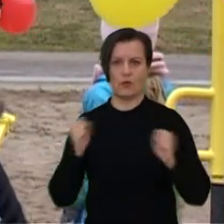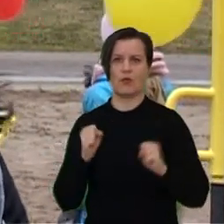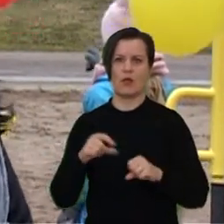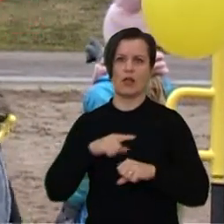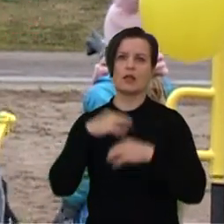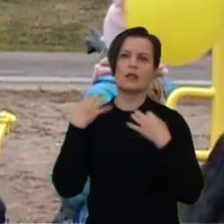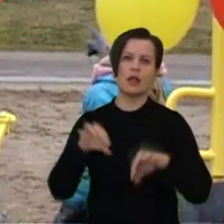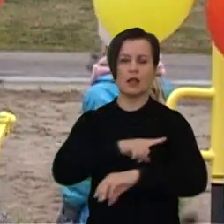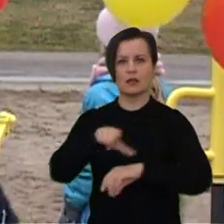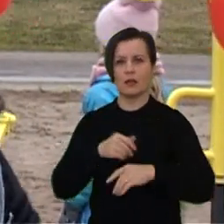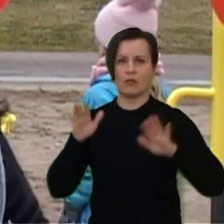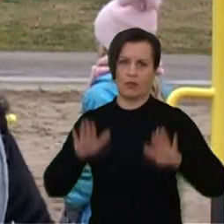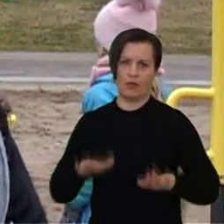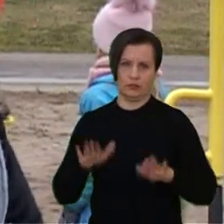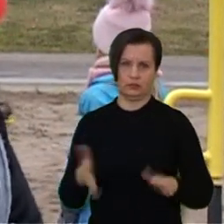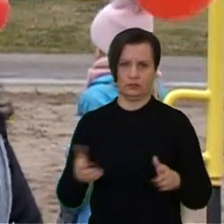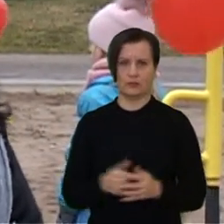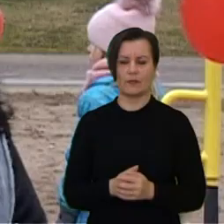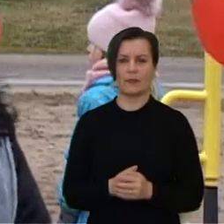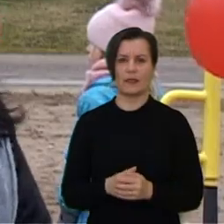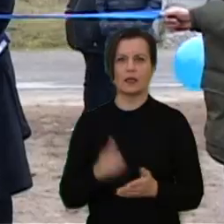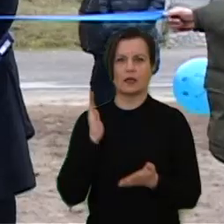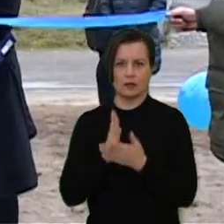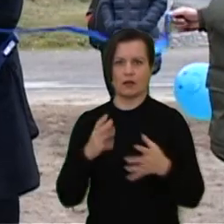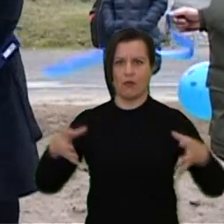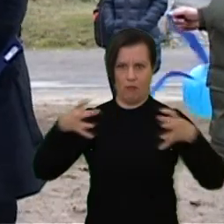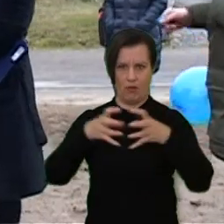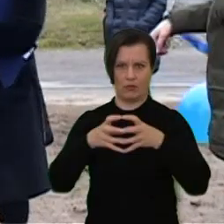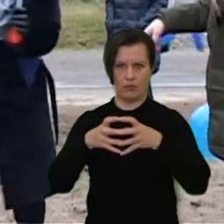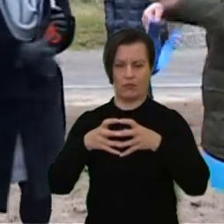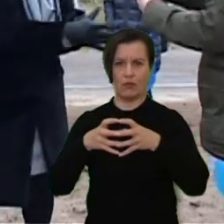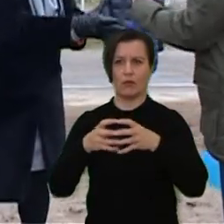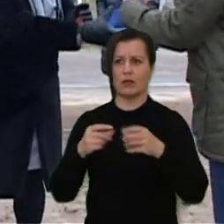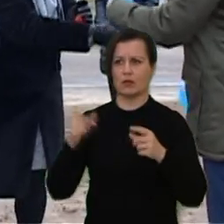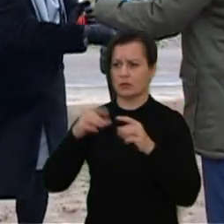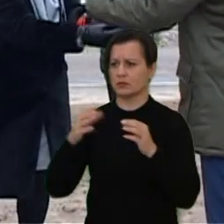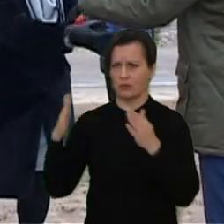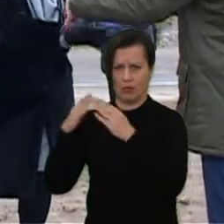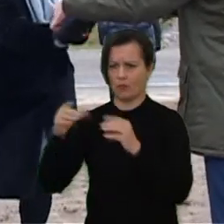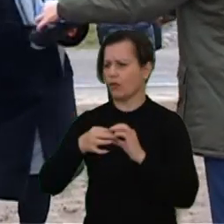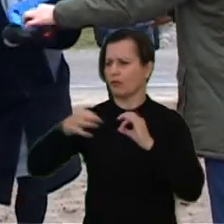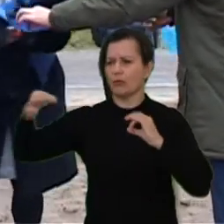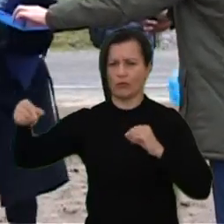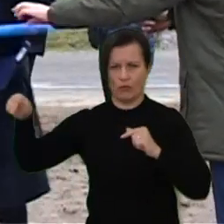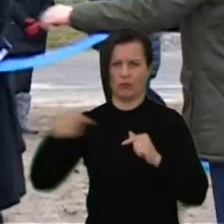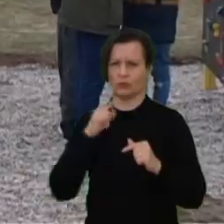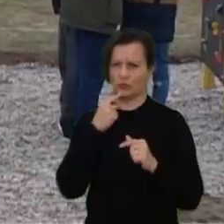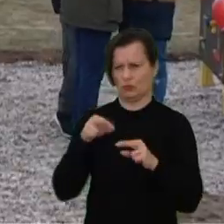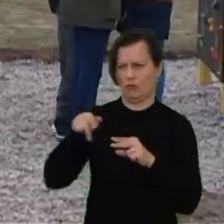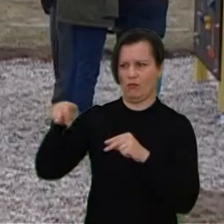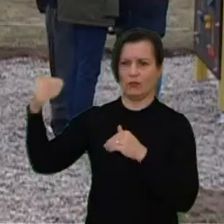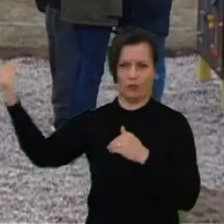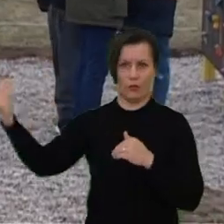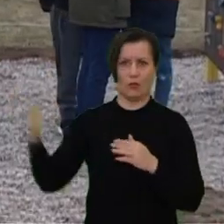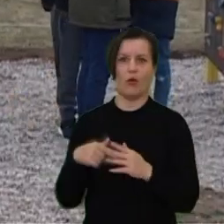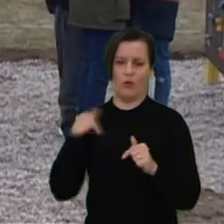Ne vien sportuočiai, gal mes ir tiesiog laisvalaiką praleisti. Yra dar bendruomines namai, šiek tiek yra tolėliau nuo kaimo, tai mums yra biškis sudėtinga ten aiprai.